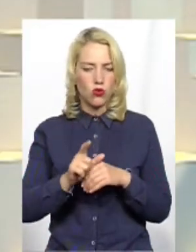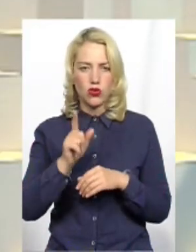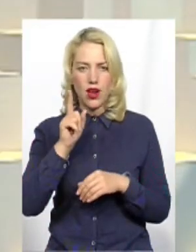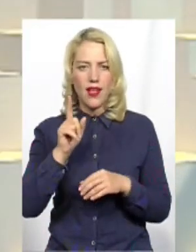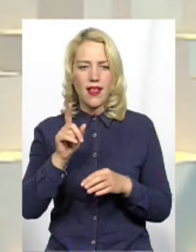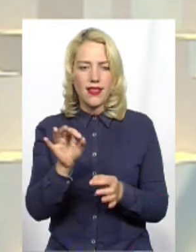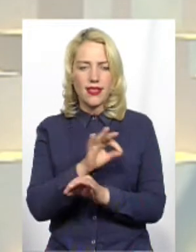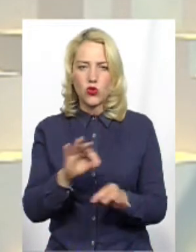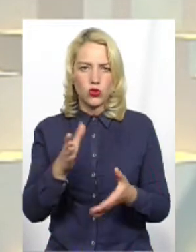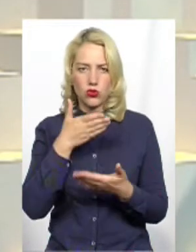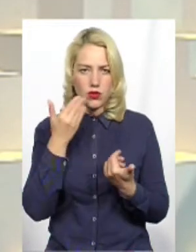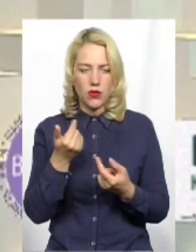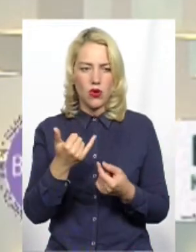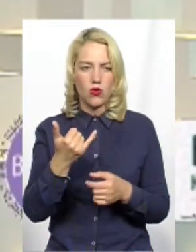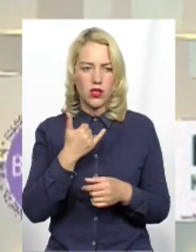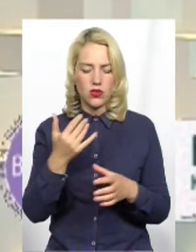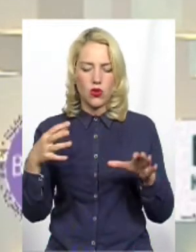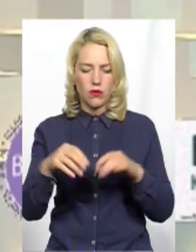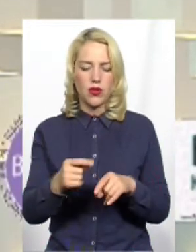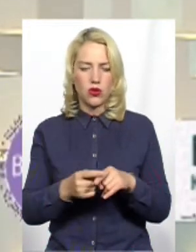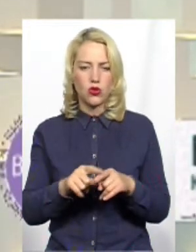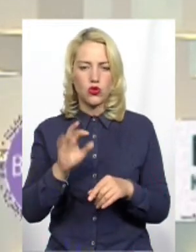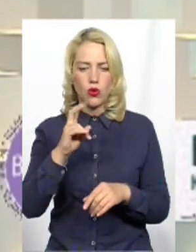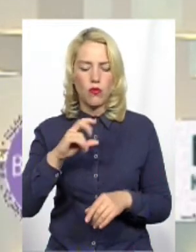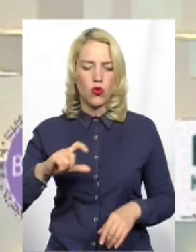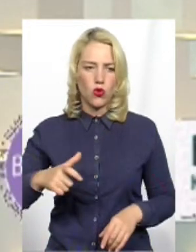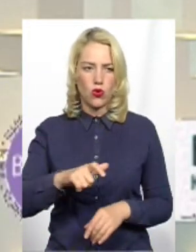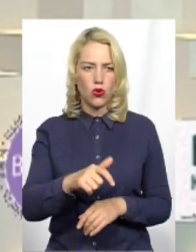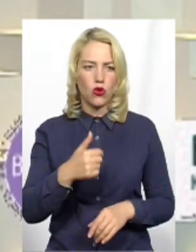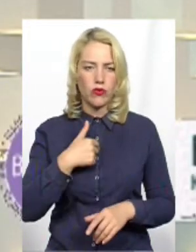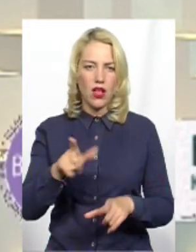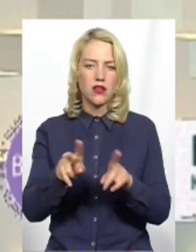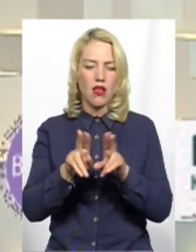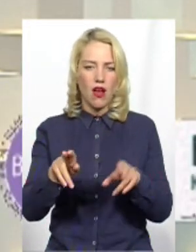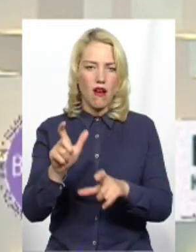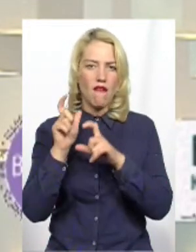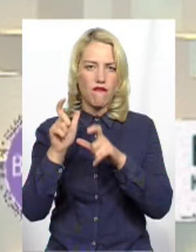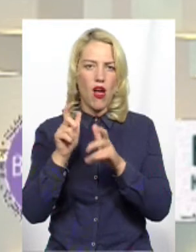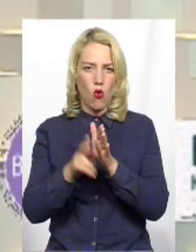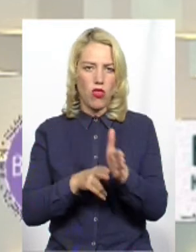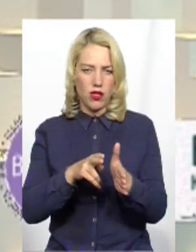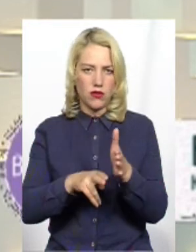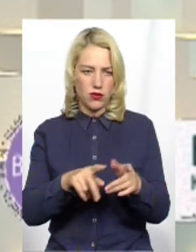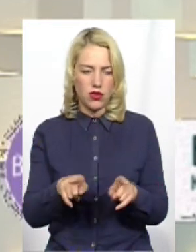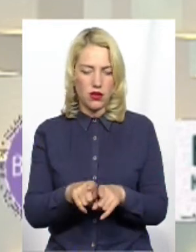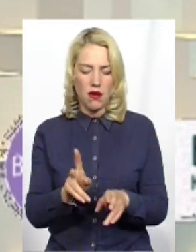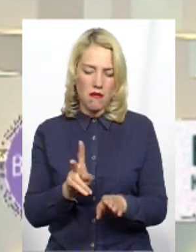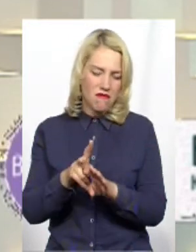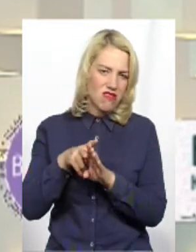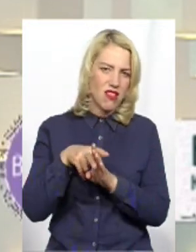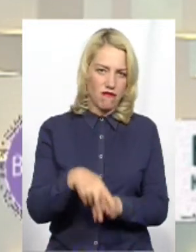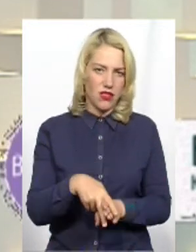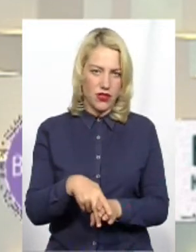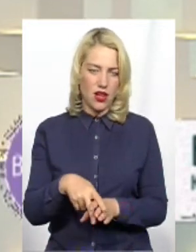об'єднує те, що в нас по дорогам їздять железнодорожні вагони Якщо в Європі... Це ви маєте на увазі перенавантаження? Конечно,